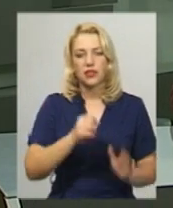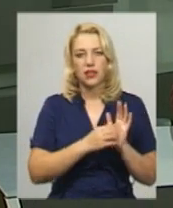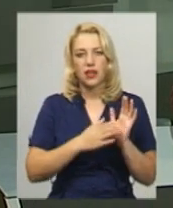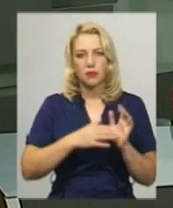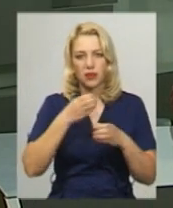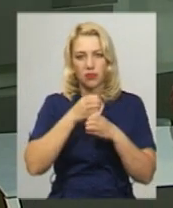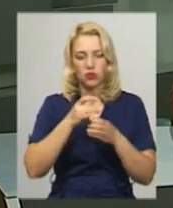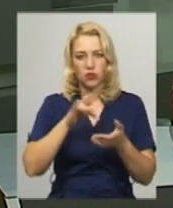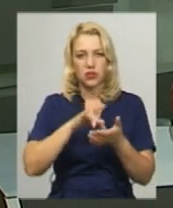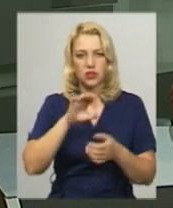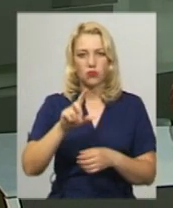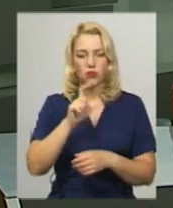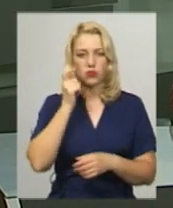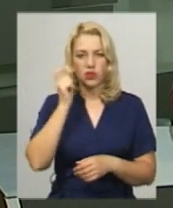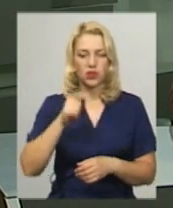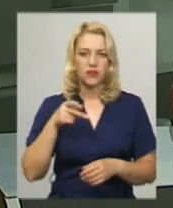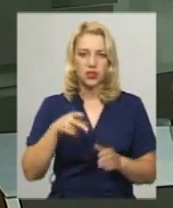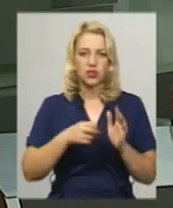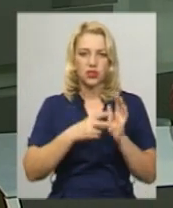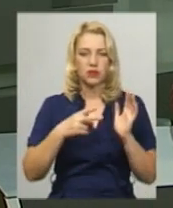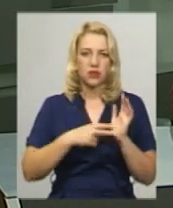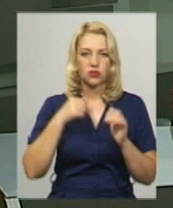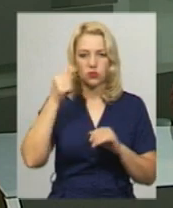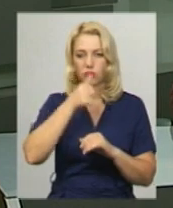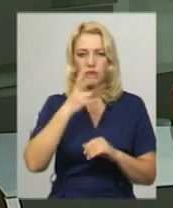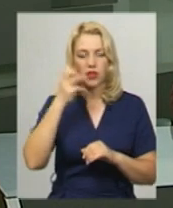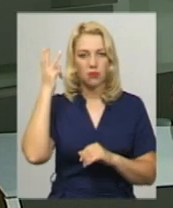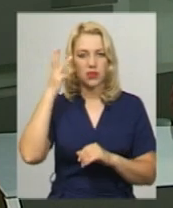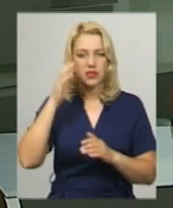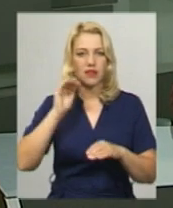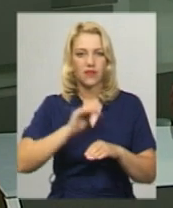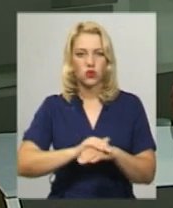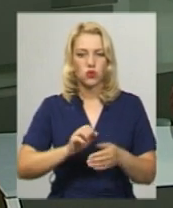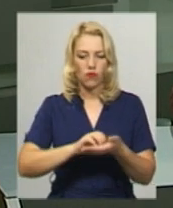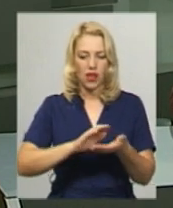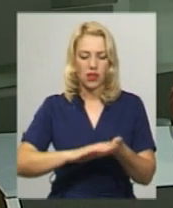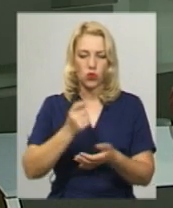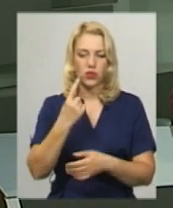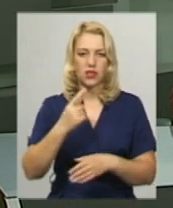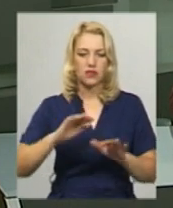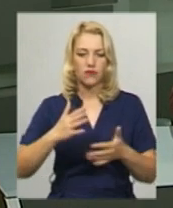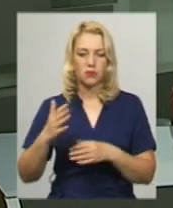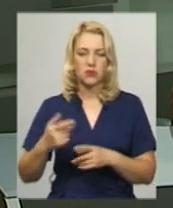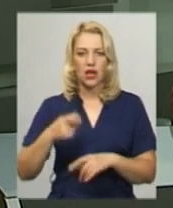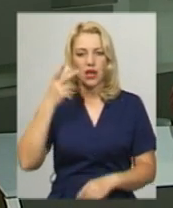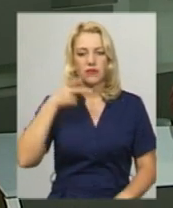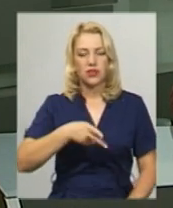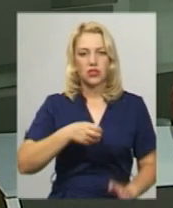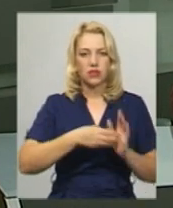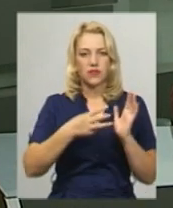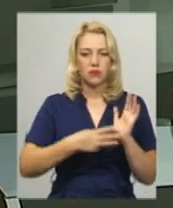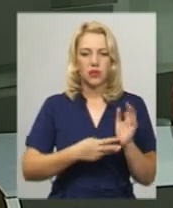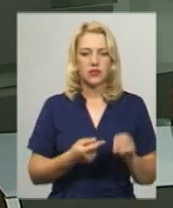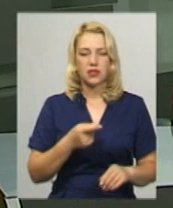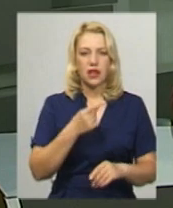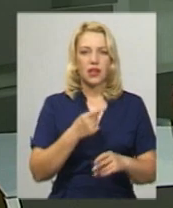лабораторного центру МОЗ України, у 2017 році на Хмельниччині зафіксували 11 випадків, у 2018 –